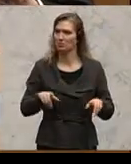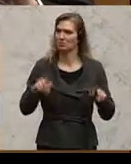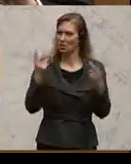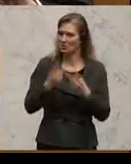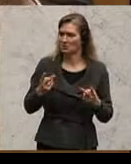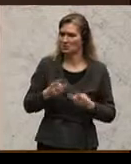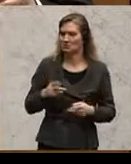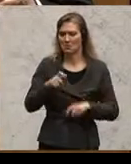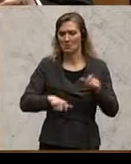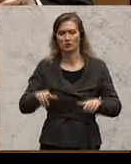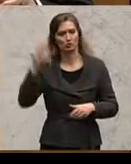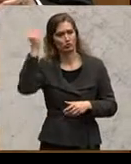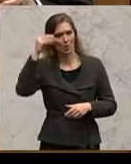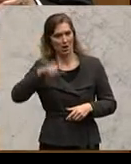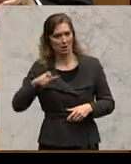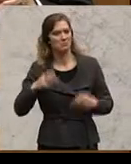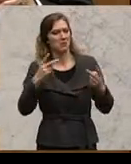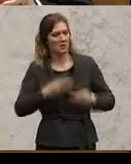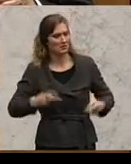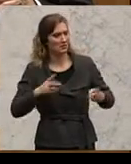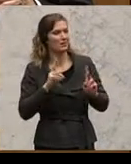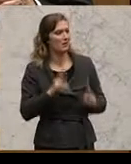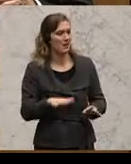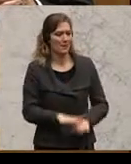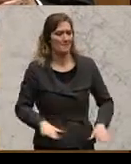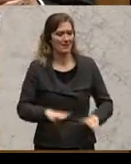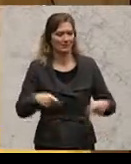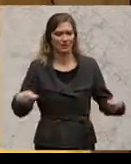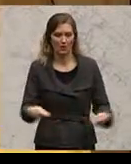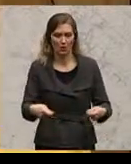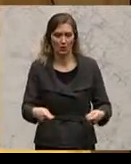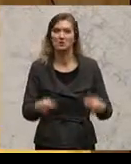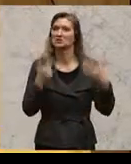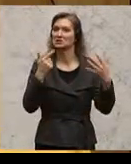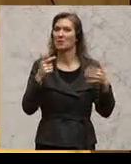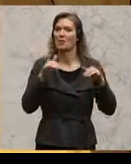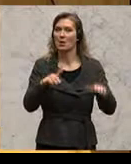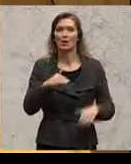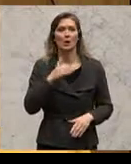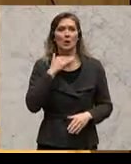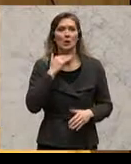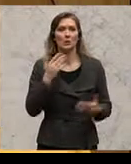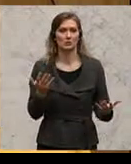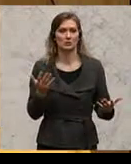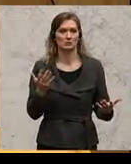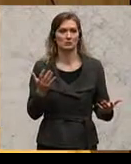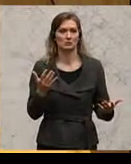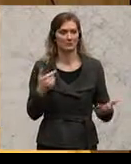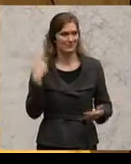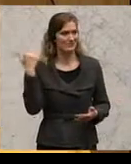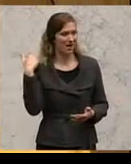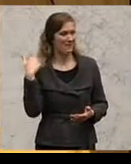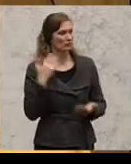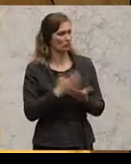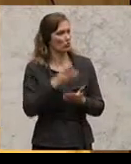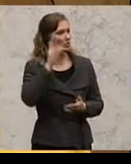der Schüler, wo man mit einer Basisförderung von sieben Millionen auskommt. Wie recht wir hatten schon damals